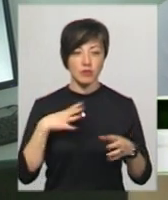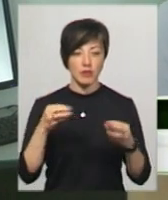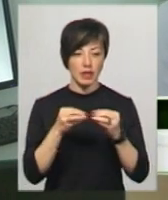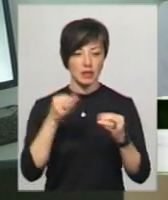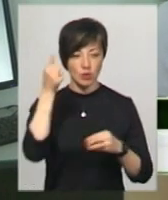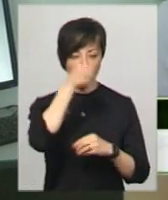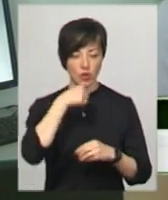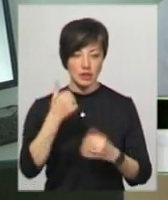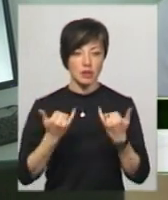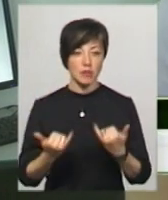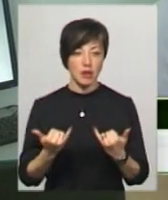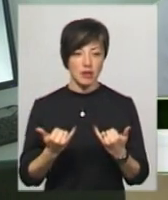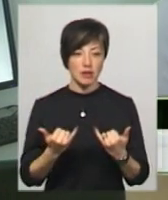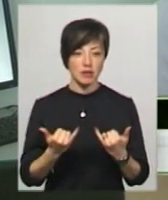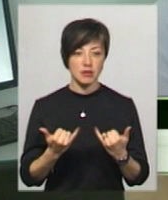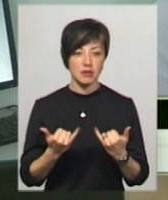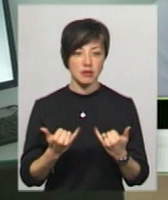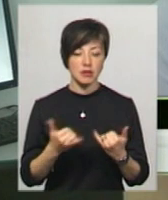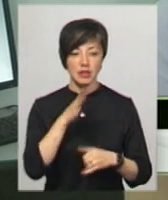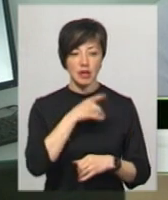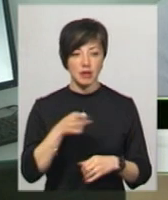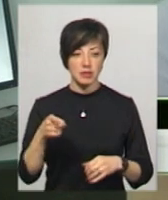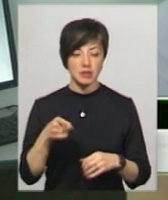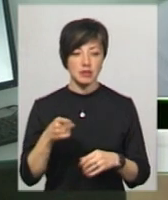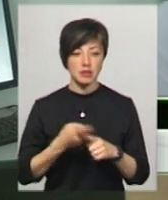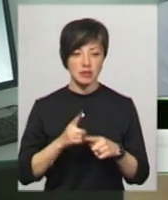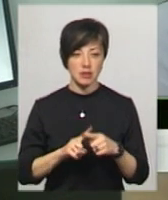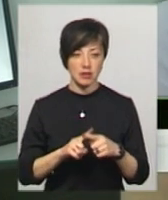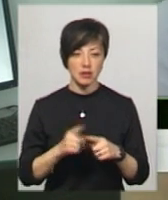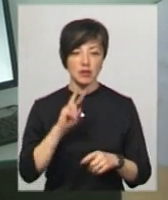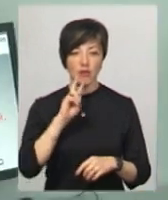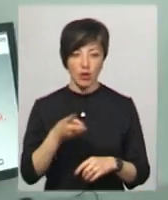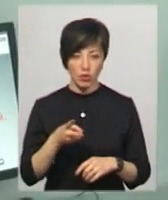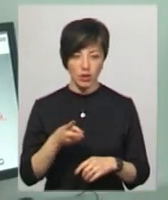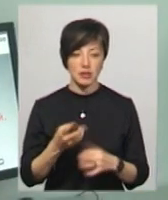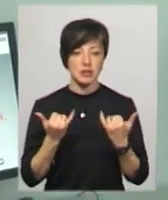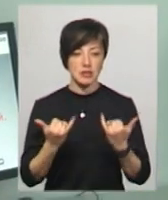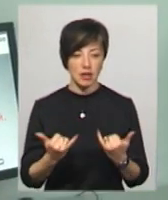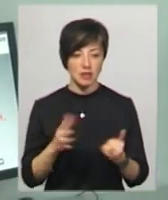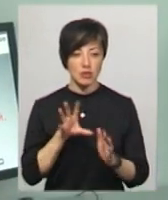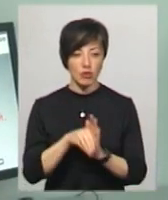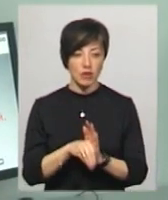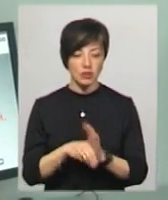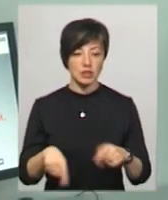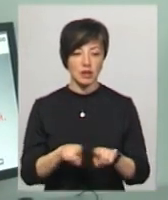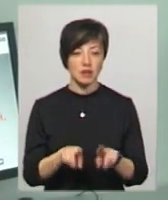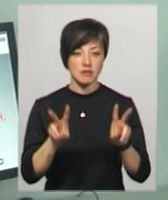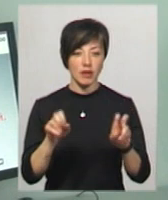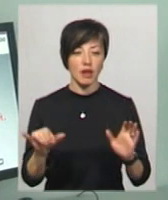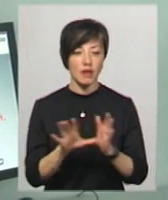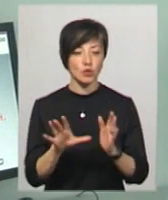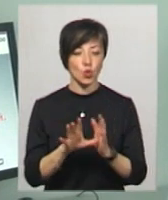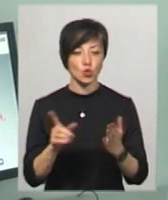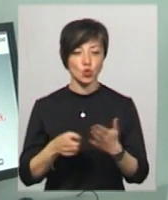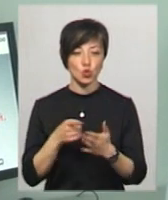10 років, то відтепер термін дії цих свідоцтв буде 2 роки. Зараз запроваджується так званий електронний